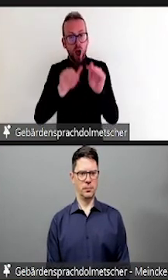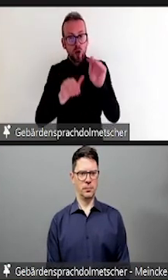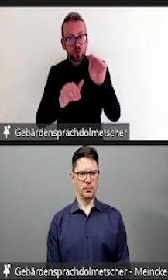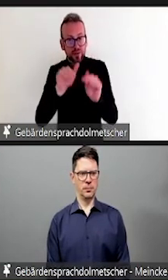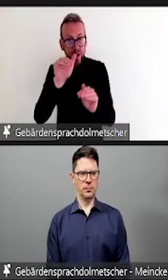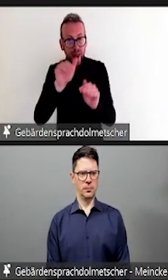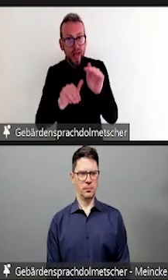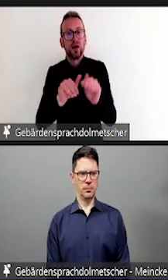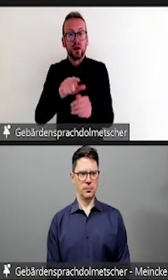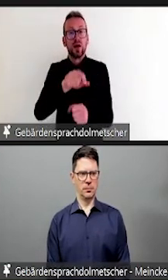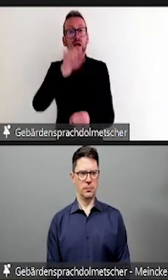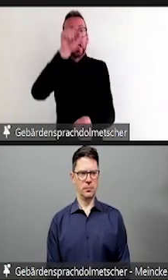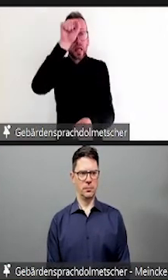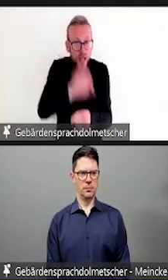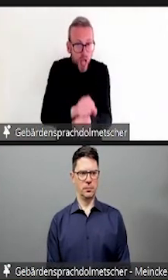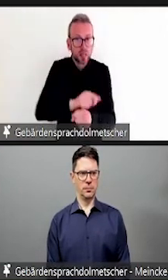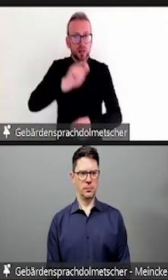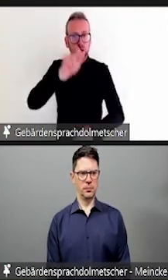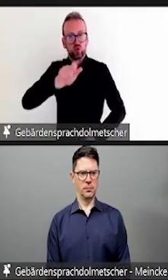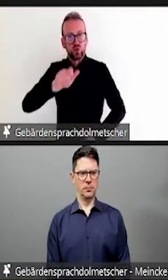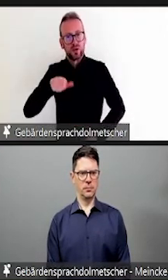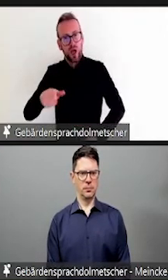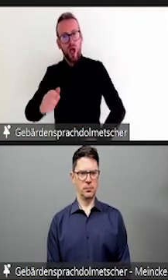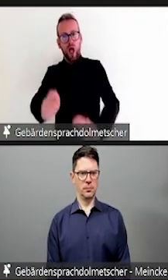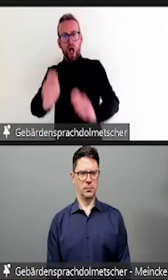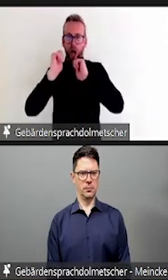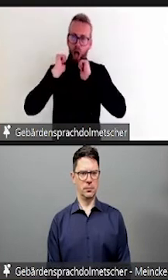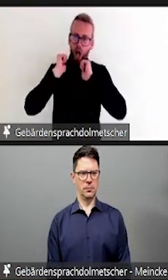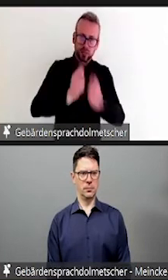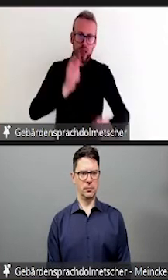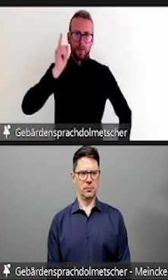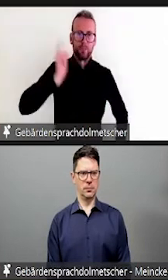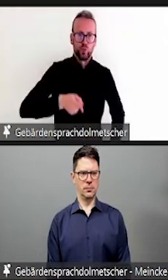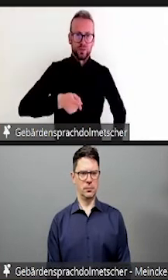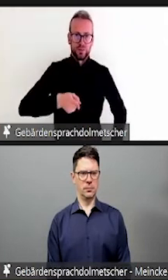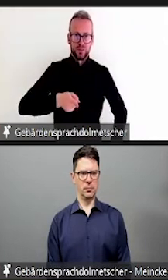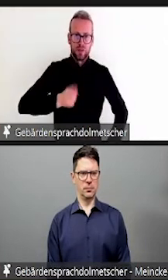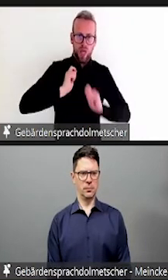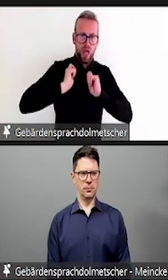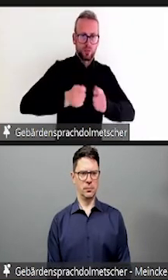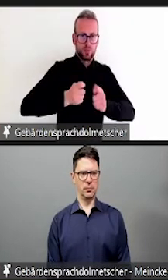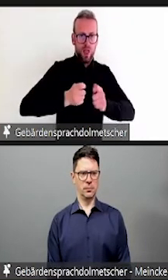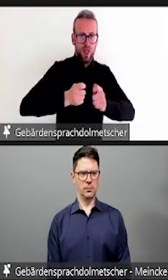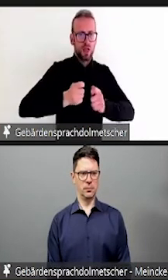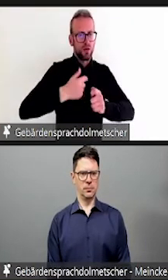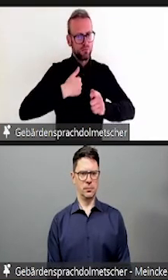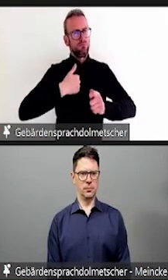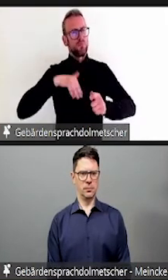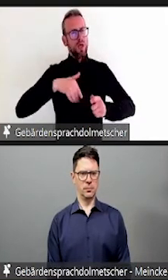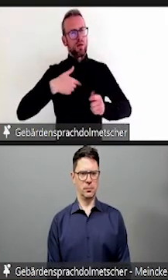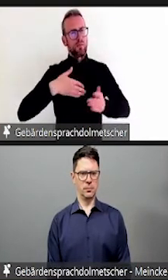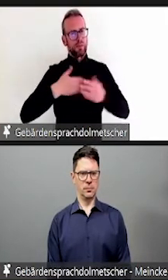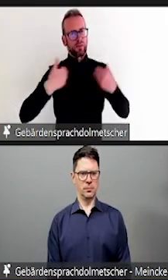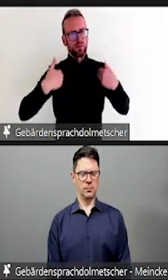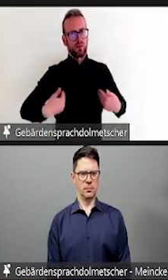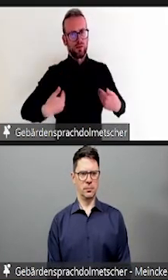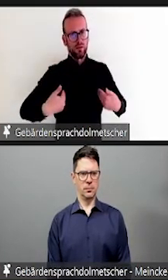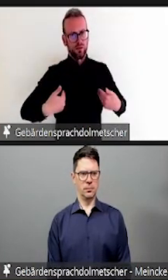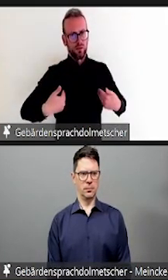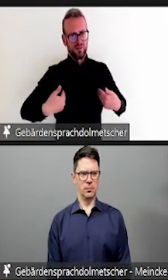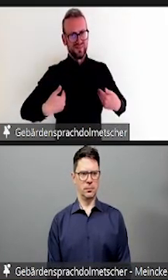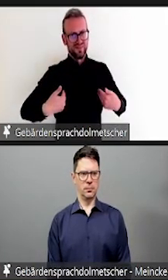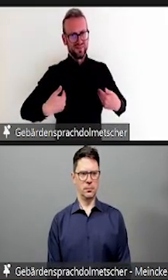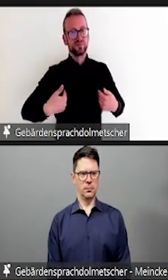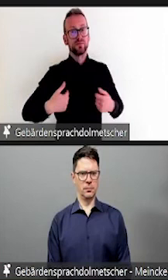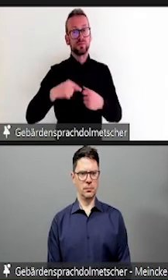Und dann später, wenn die Bewilligung erfolgt ist, müssen die Maßnahmen ja auch umgesetzt werden bei der konkreten Prüfung. Und das